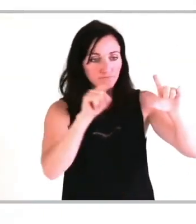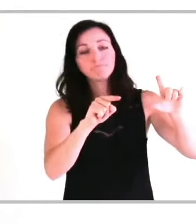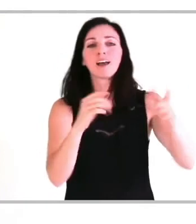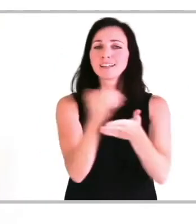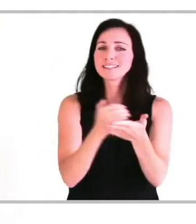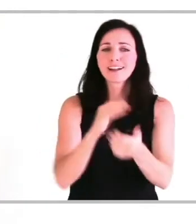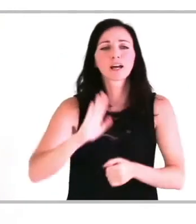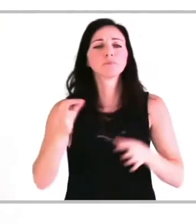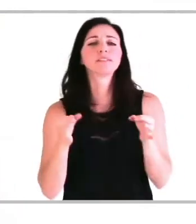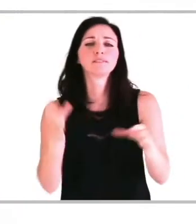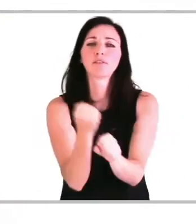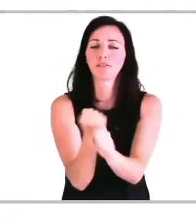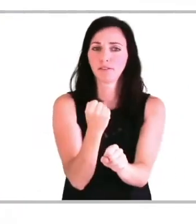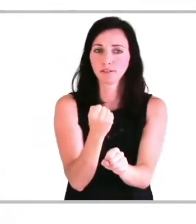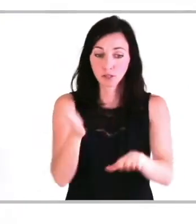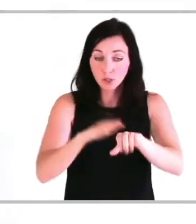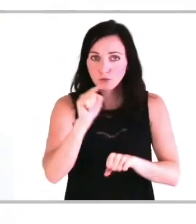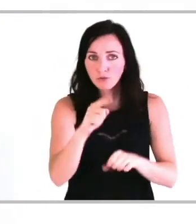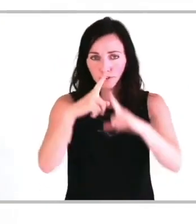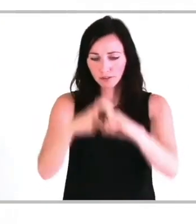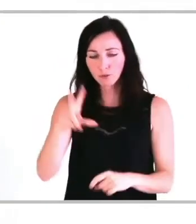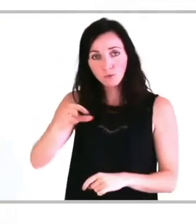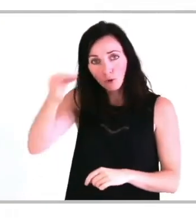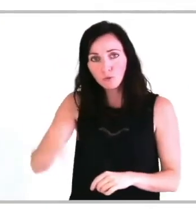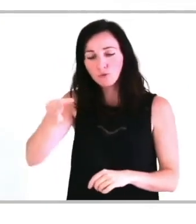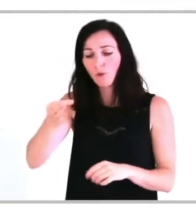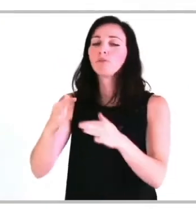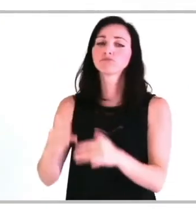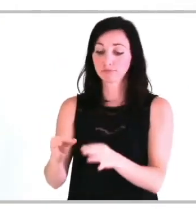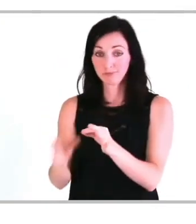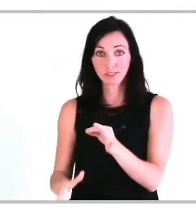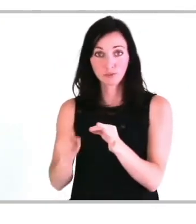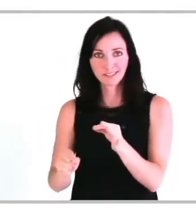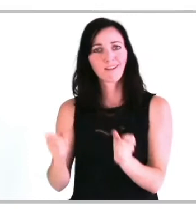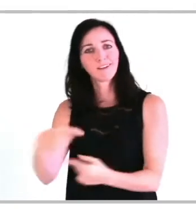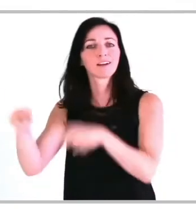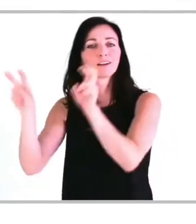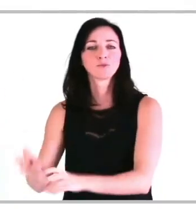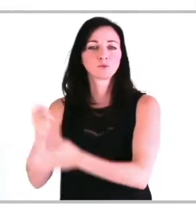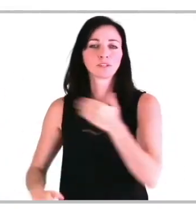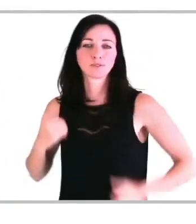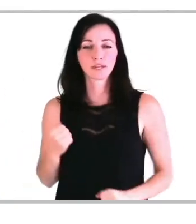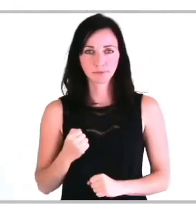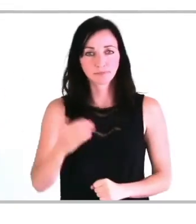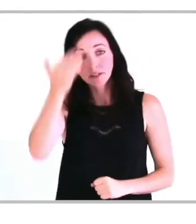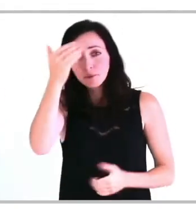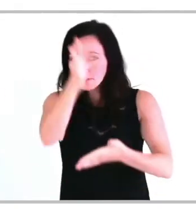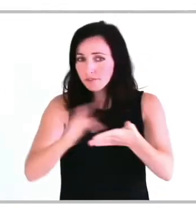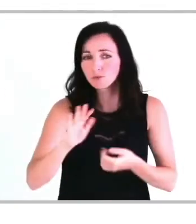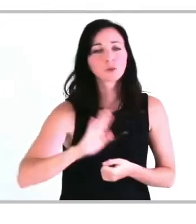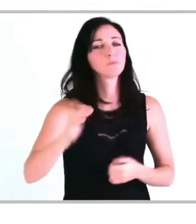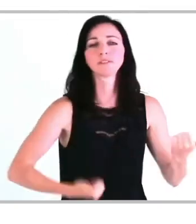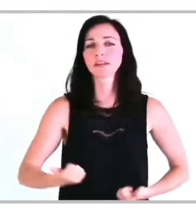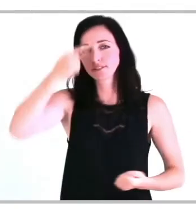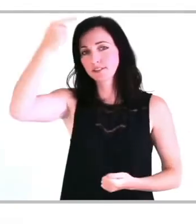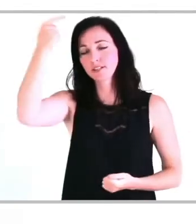sur une année. La première étape donc, le montant déductible sur votre facture correspond à 30% des coûts de main